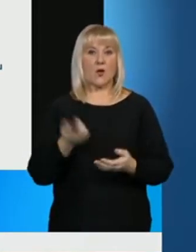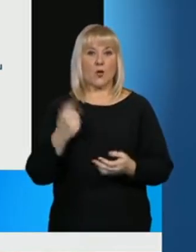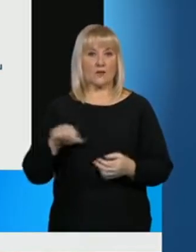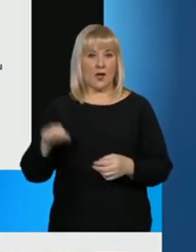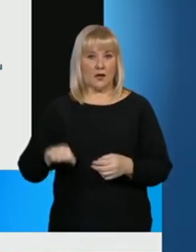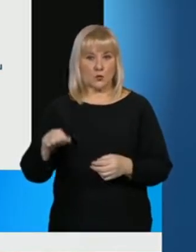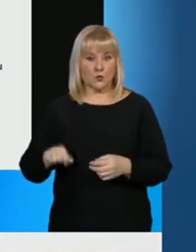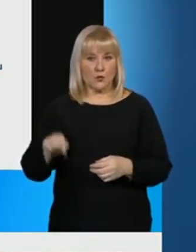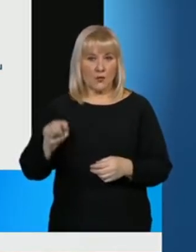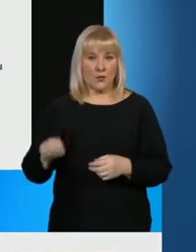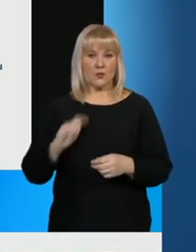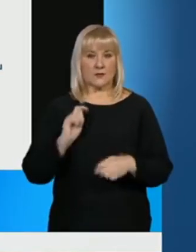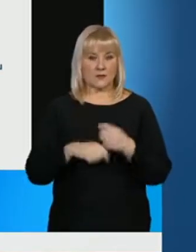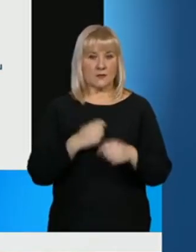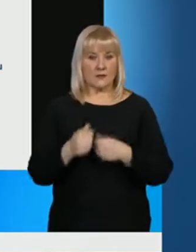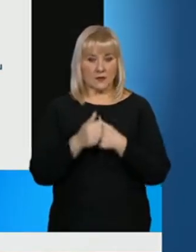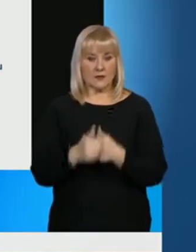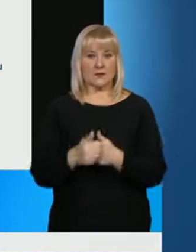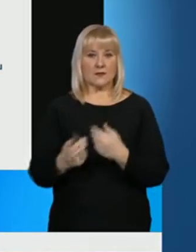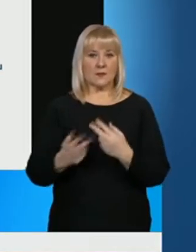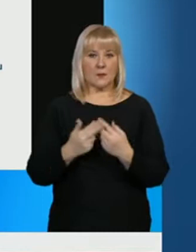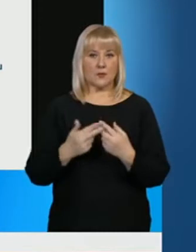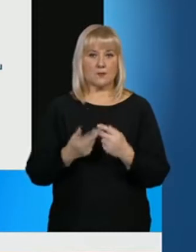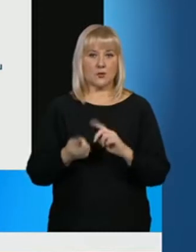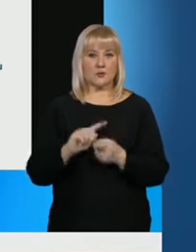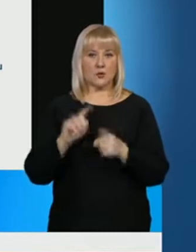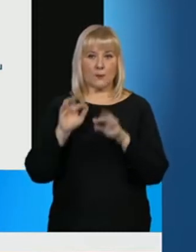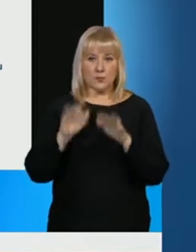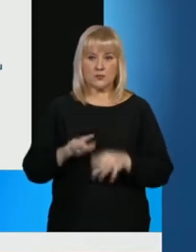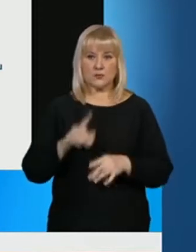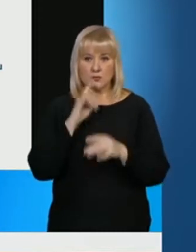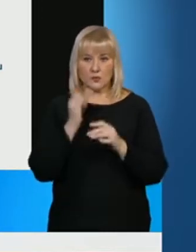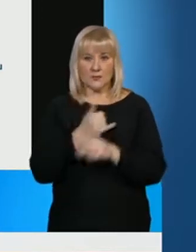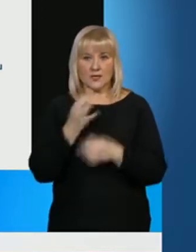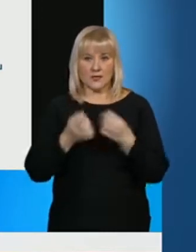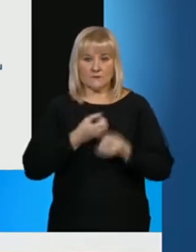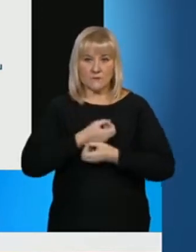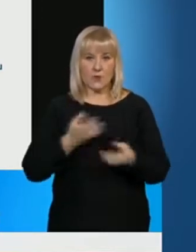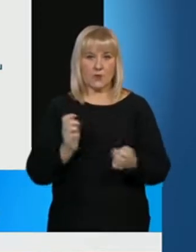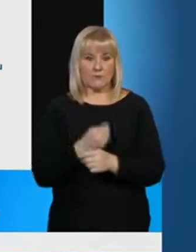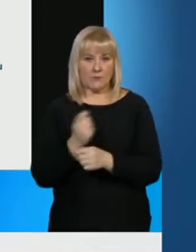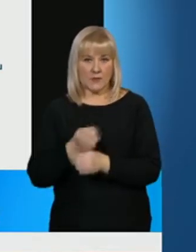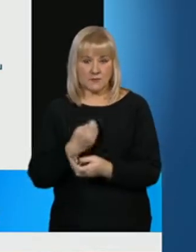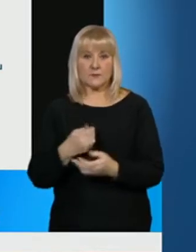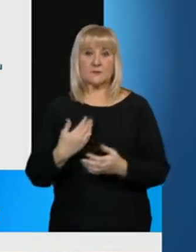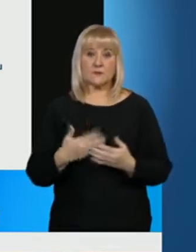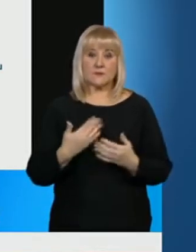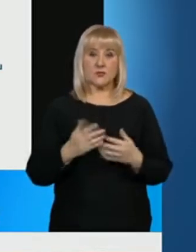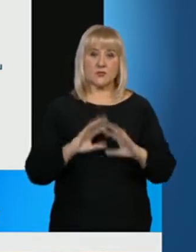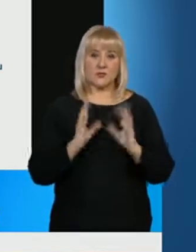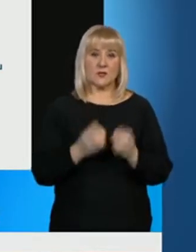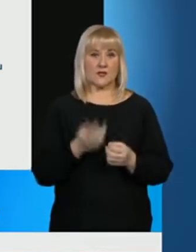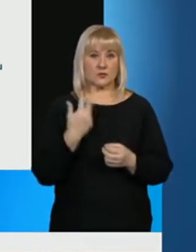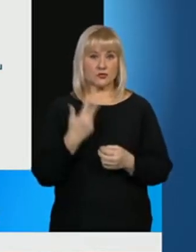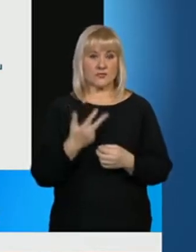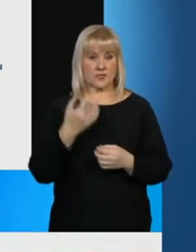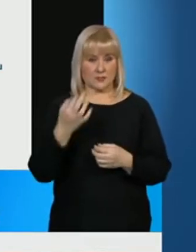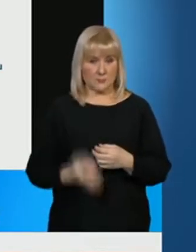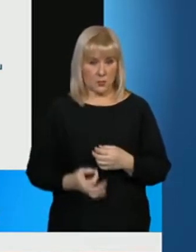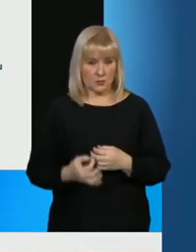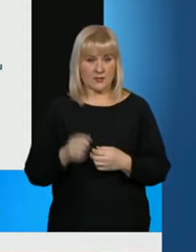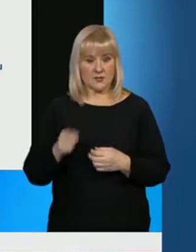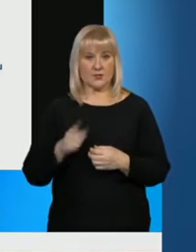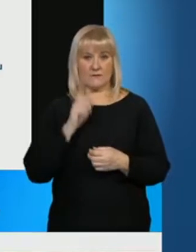se zabývají hybridní hrozbou a dezinformacemi. Téměř 30% celkového dezinformačního obsahu jsou